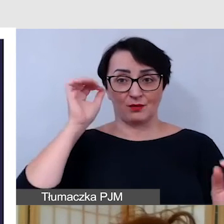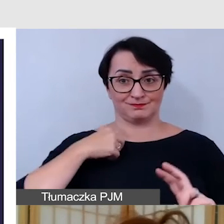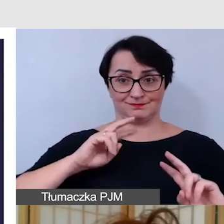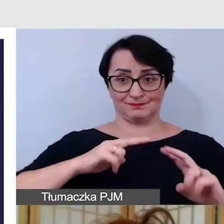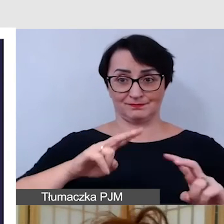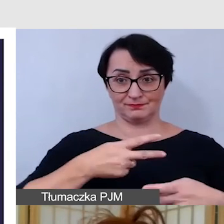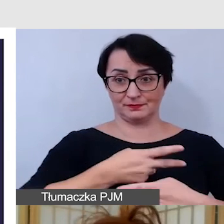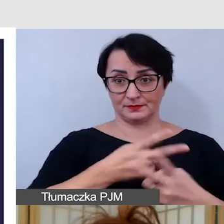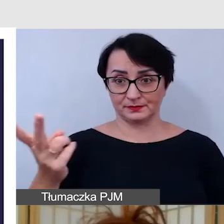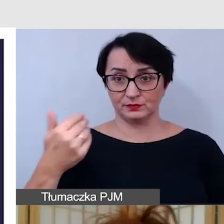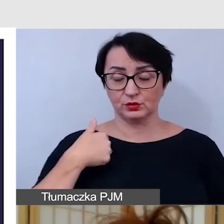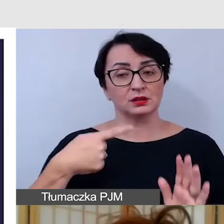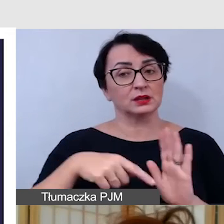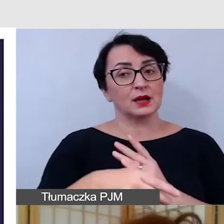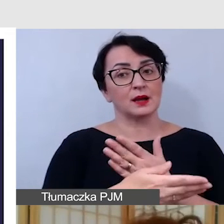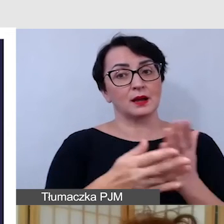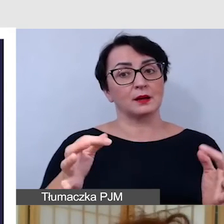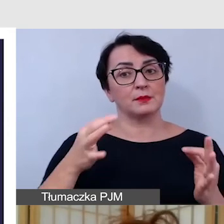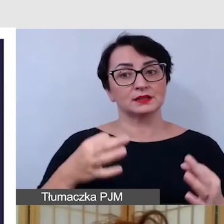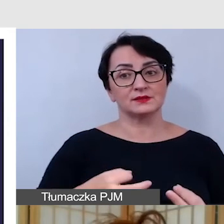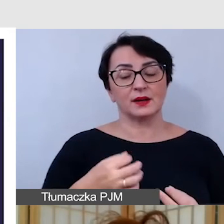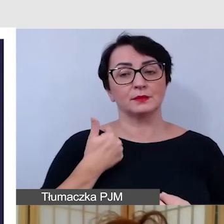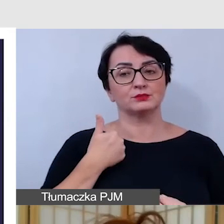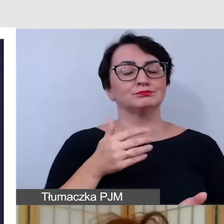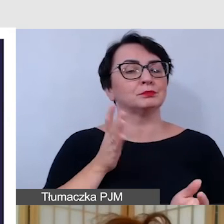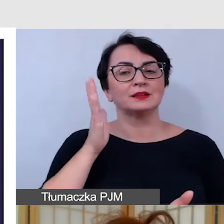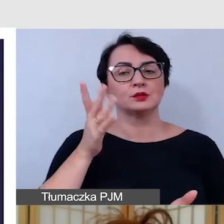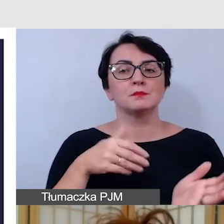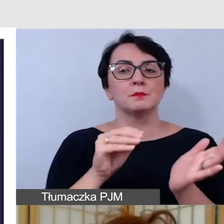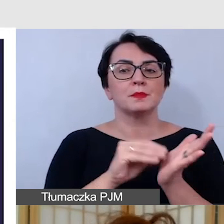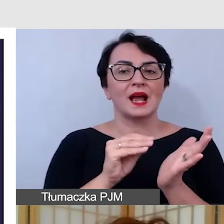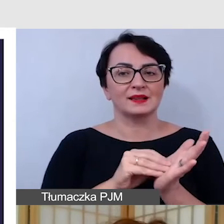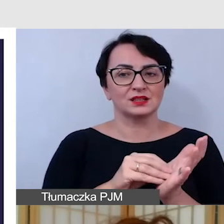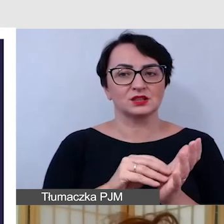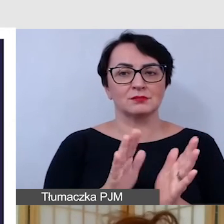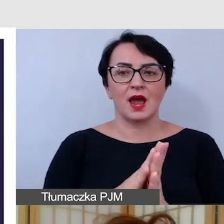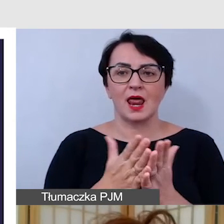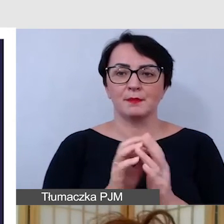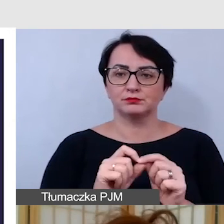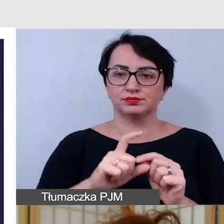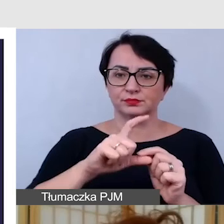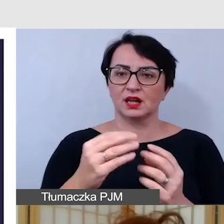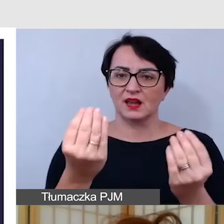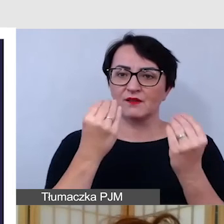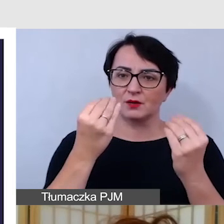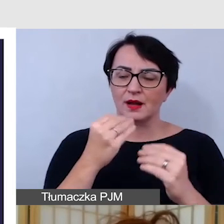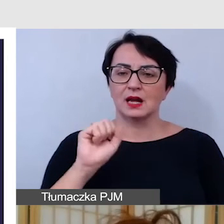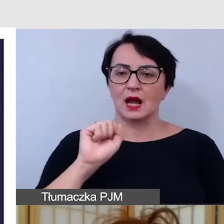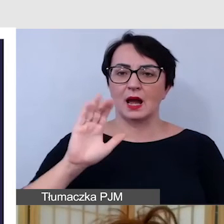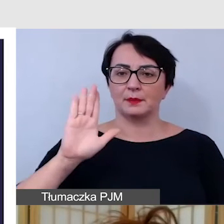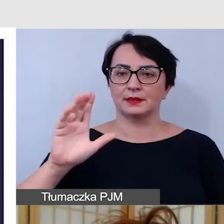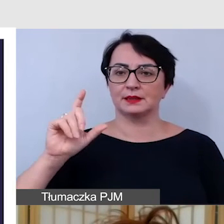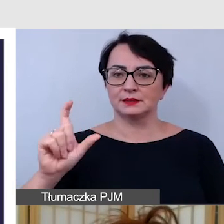będą dla Państwa praktycznym takim elementarzem ABC powiedziała